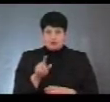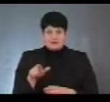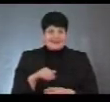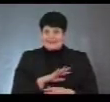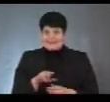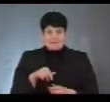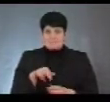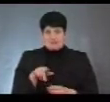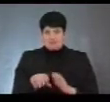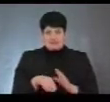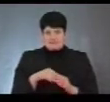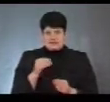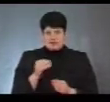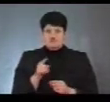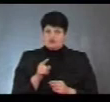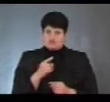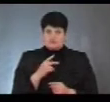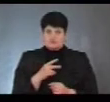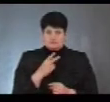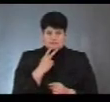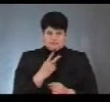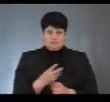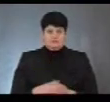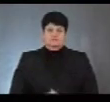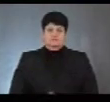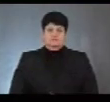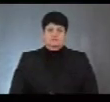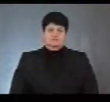вибори, не зможуть проголосувати. Чому? Давайте почуємо у його коментарі.